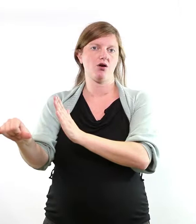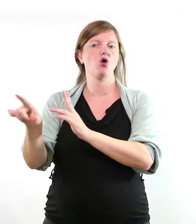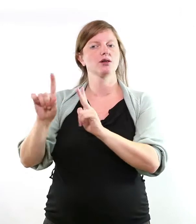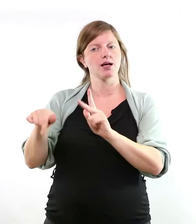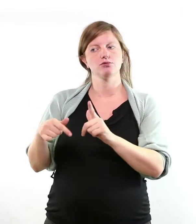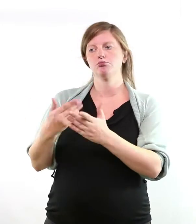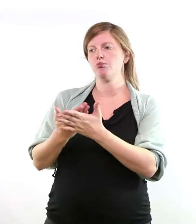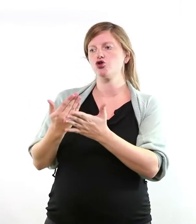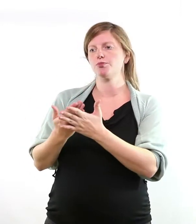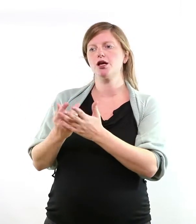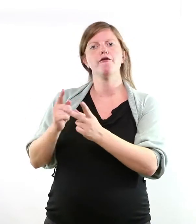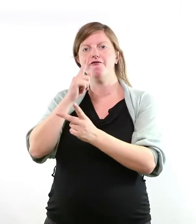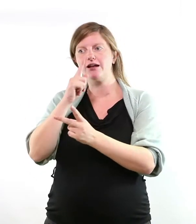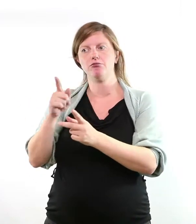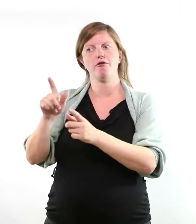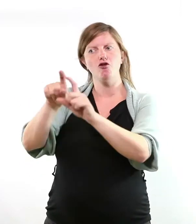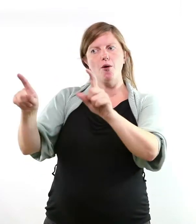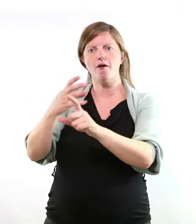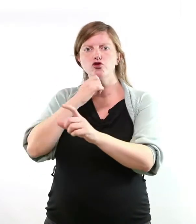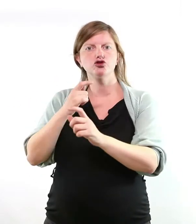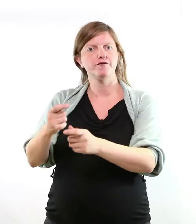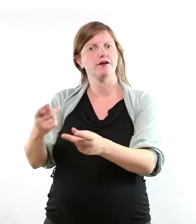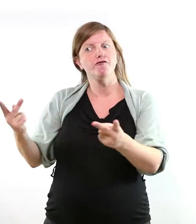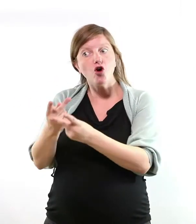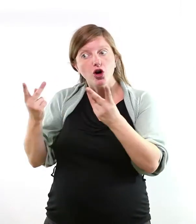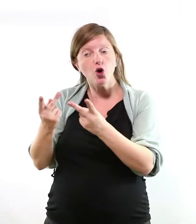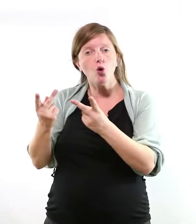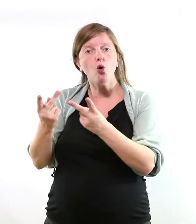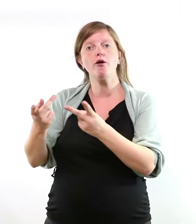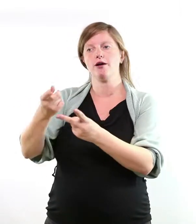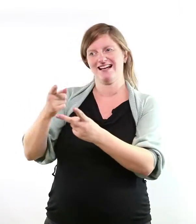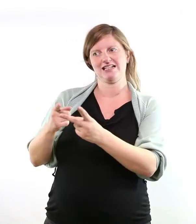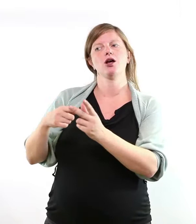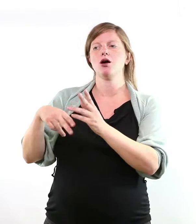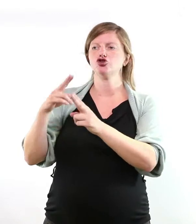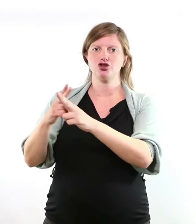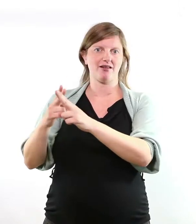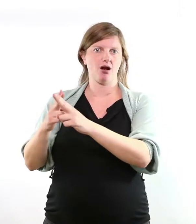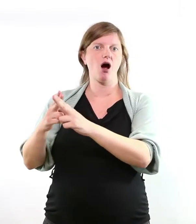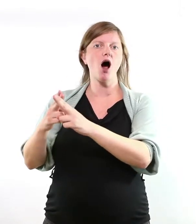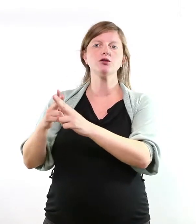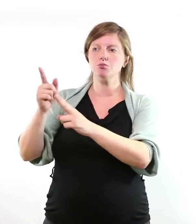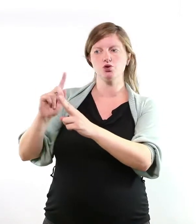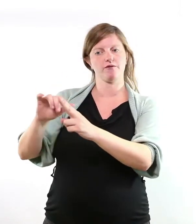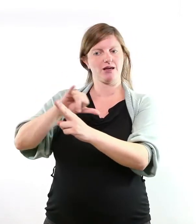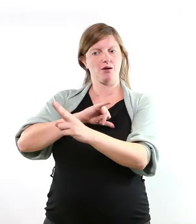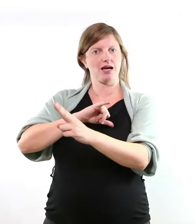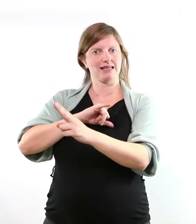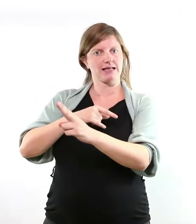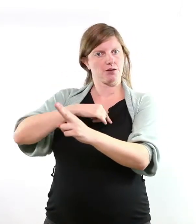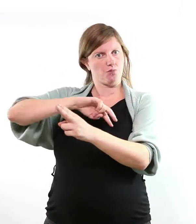Möglichkeit, bei der Vergabe von Fördermitteln darauf zu achten, dass die entsprechenden Standards in den Unternehmen sich unseren politischen